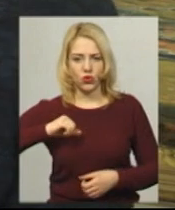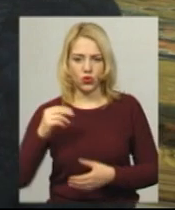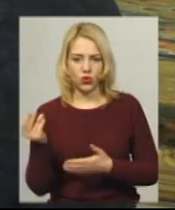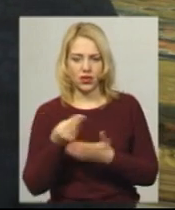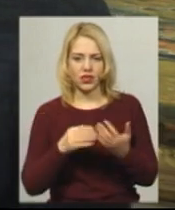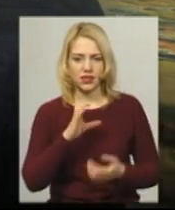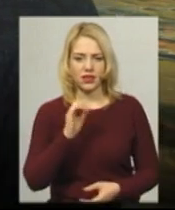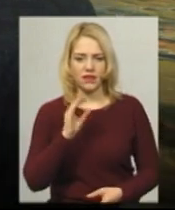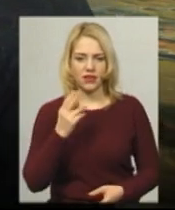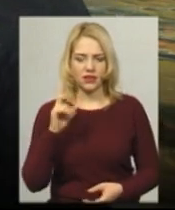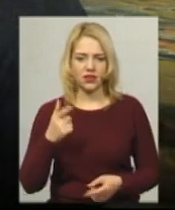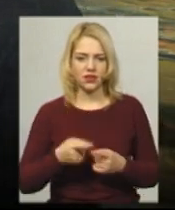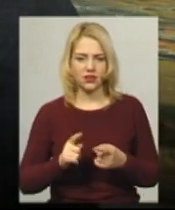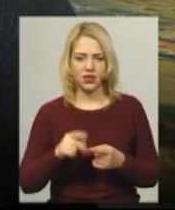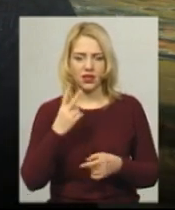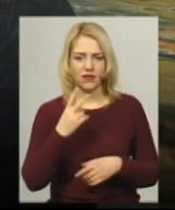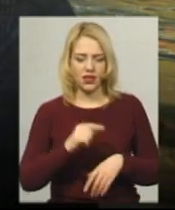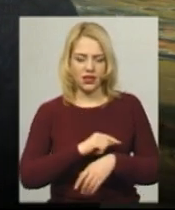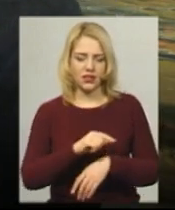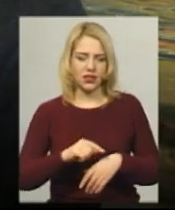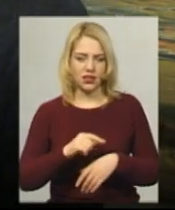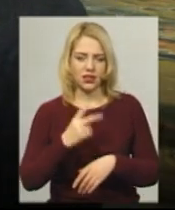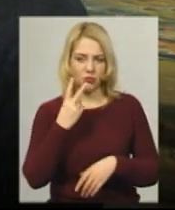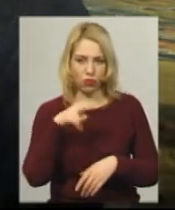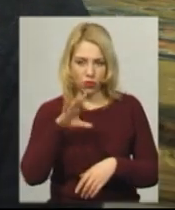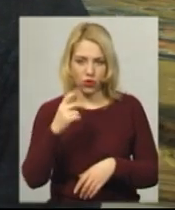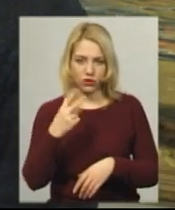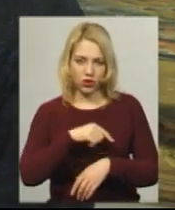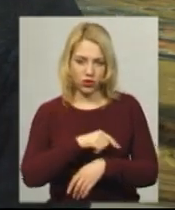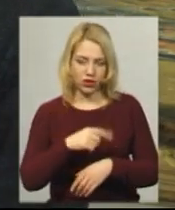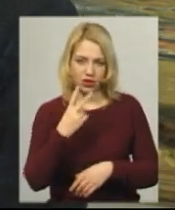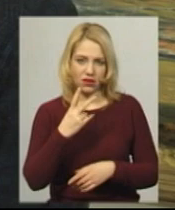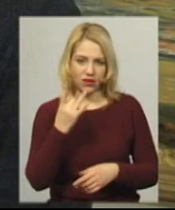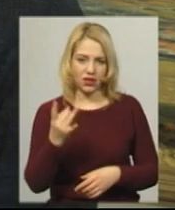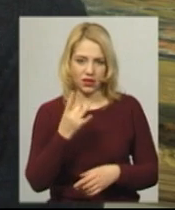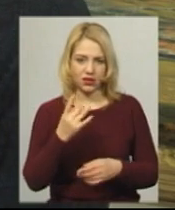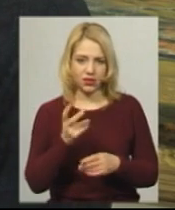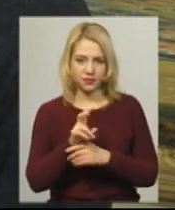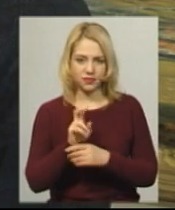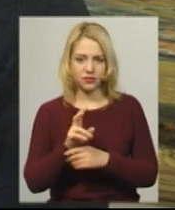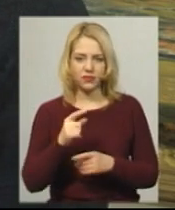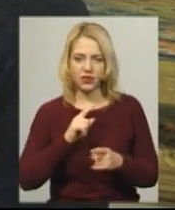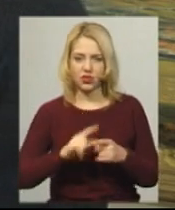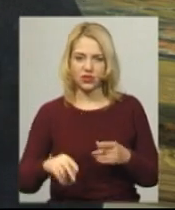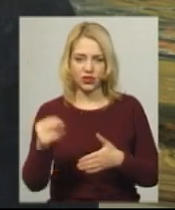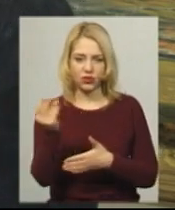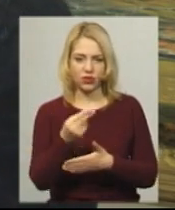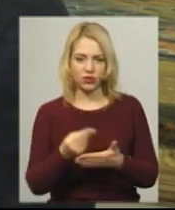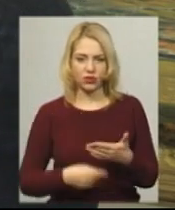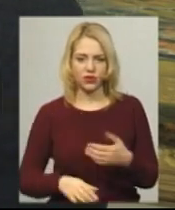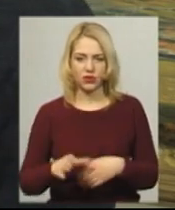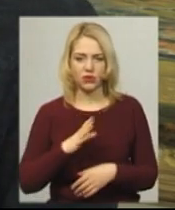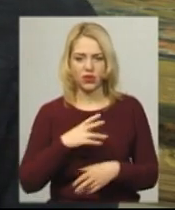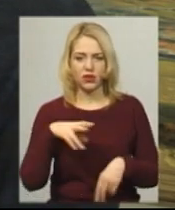Портрет написаний за два сіанси, по три години. Портрет він писав з натури. Дуже быстро бив портрет. Я